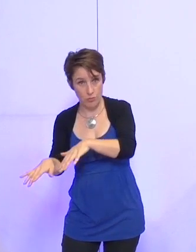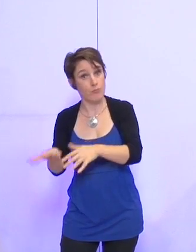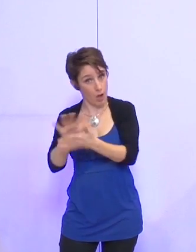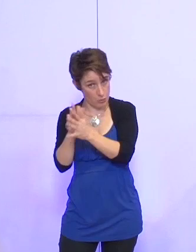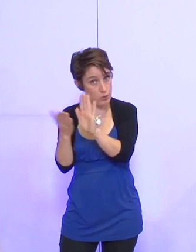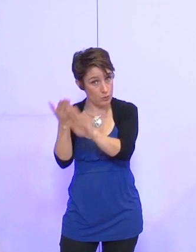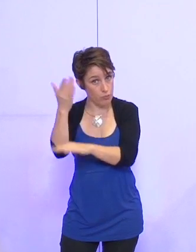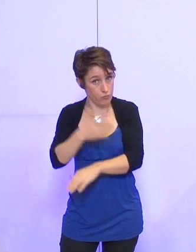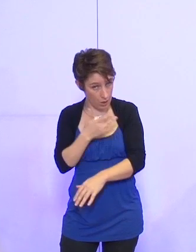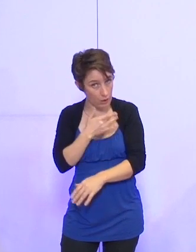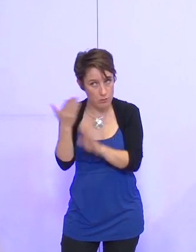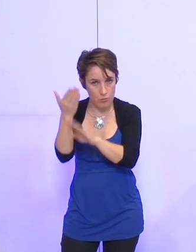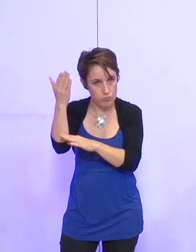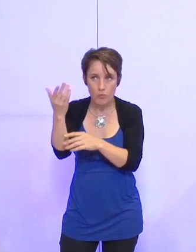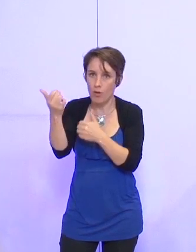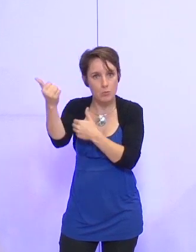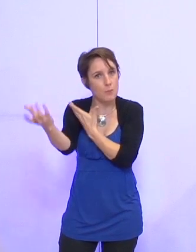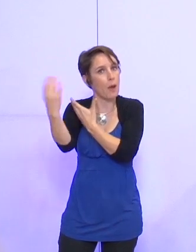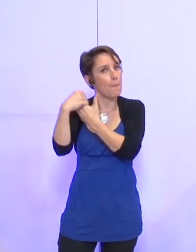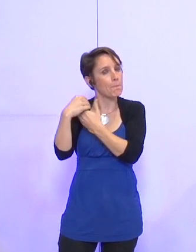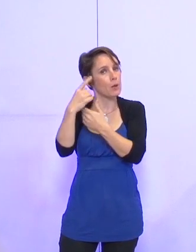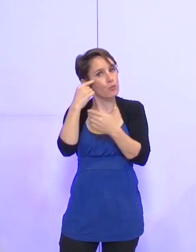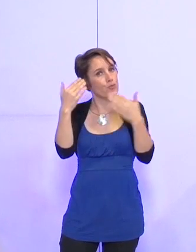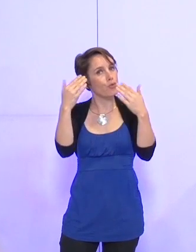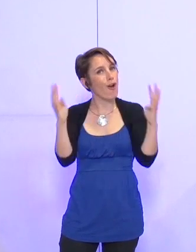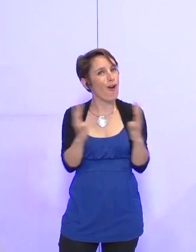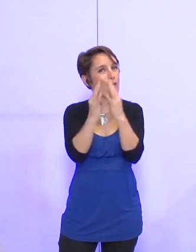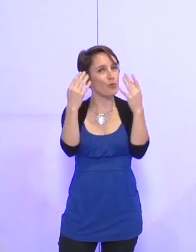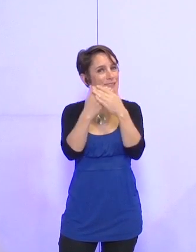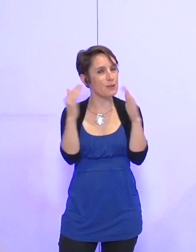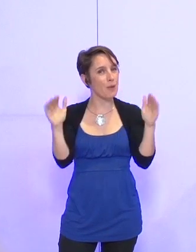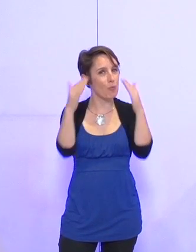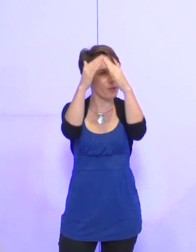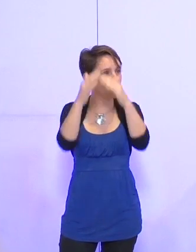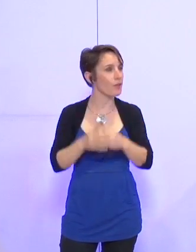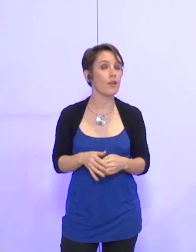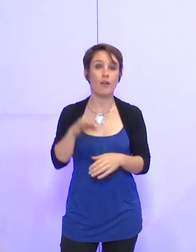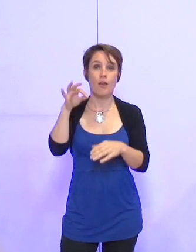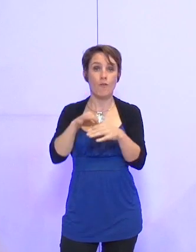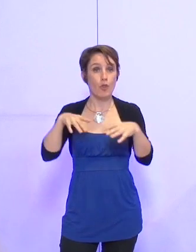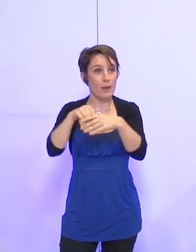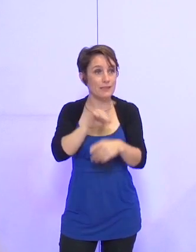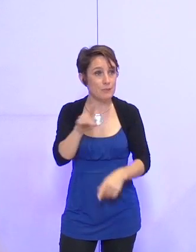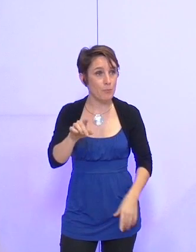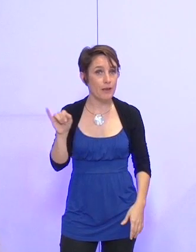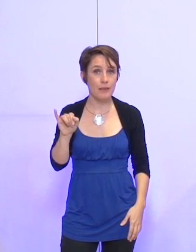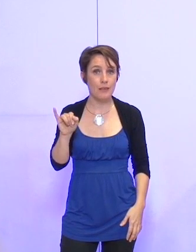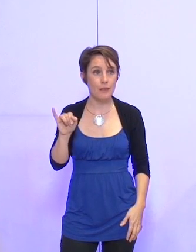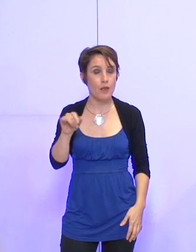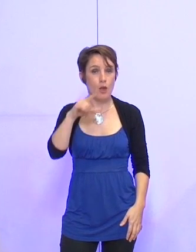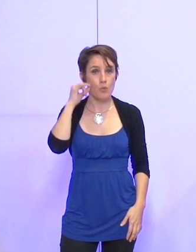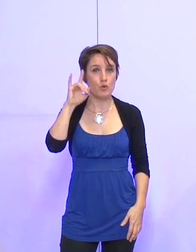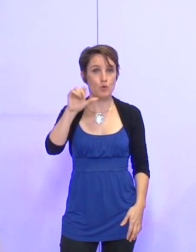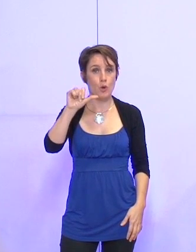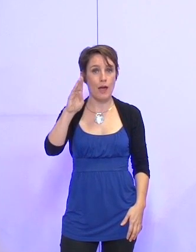C'est particulièrement intéressant qu'elle s'inscrive dans ces rencontres du cinéma de montagne. Qui ne prend pas part au vote ? M.